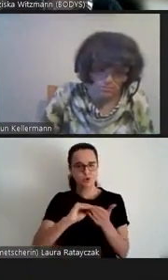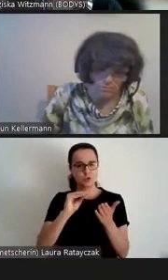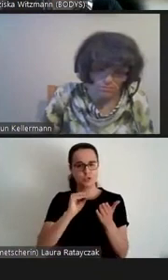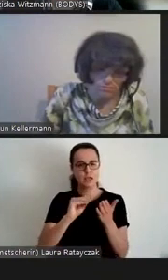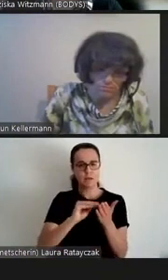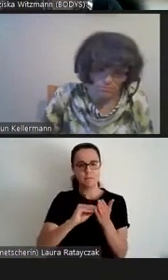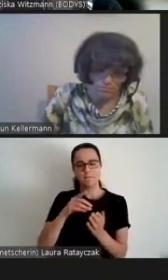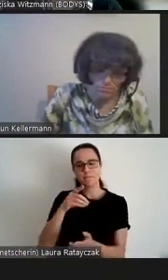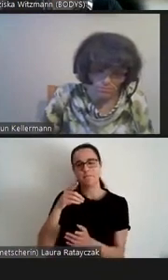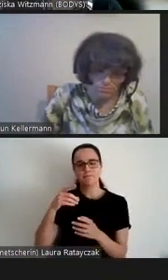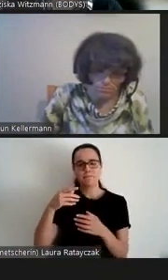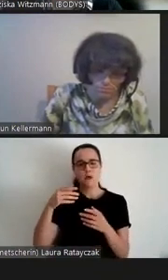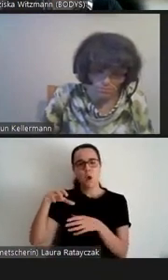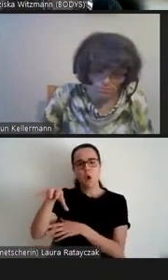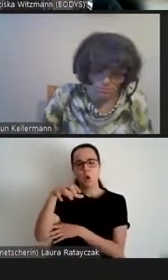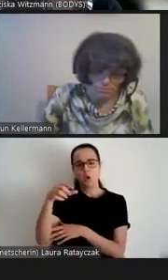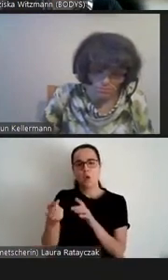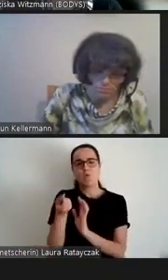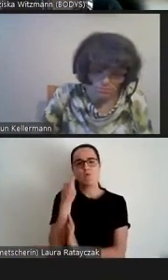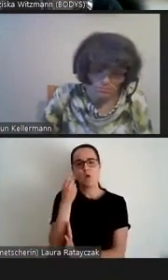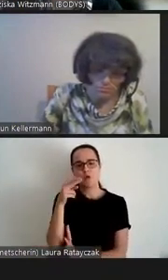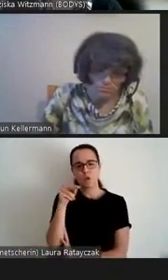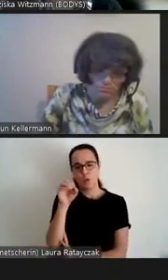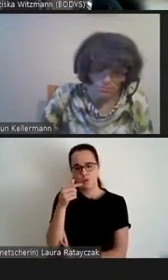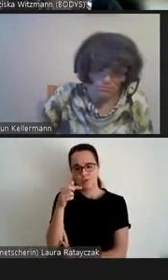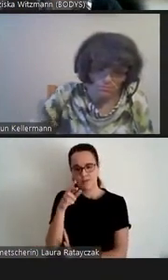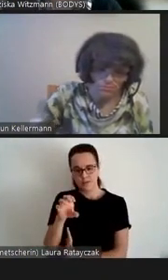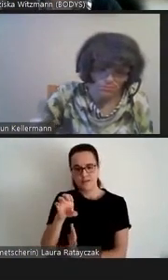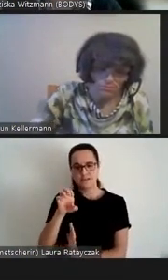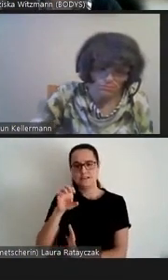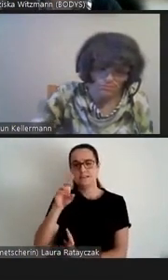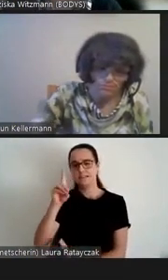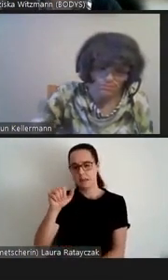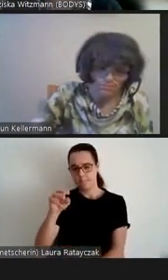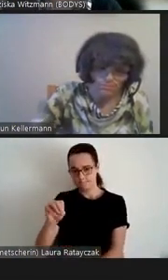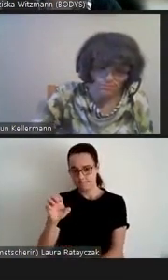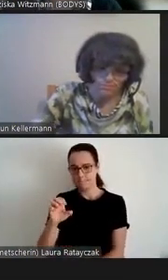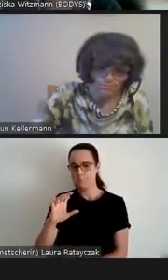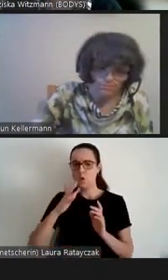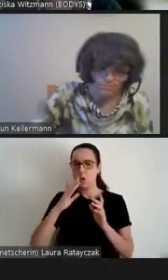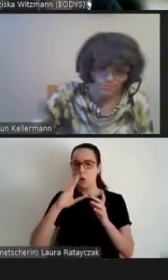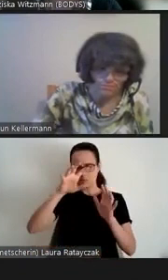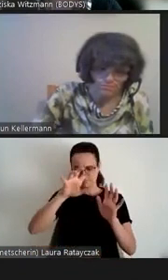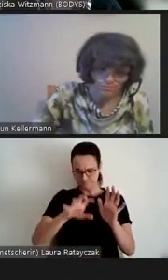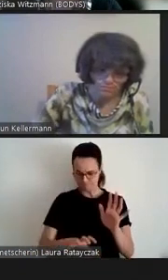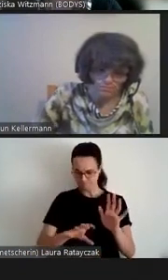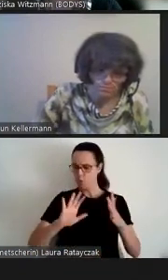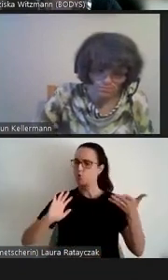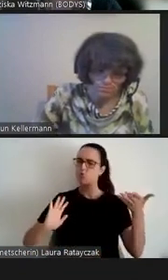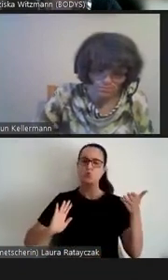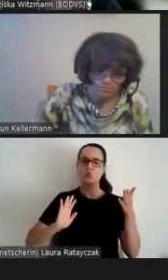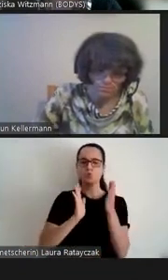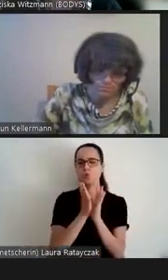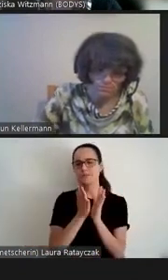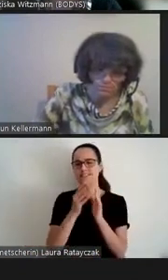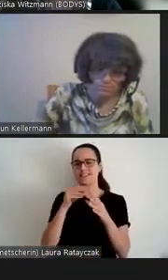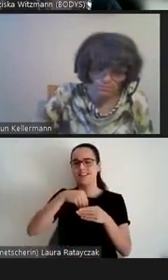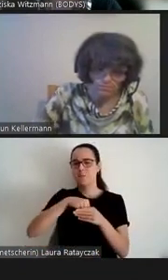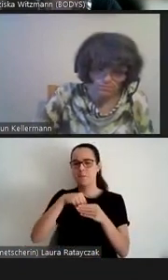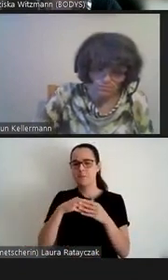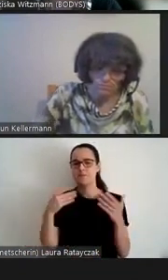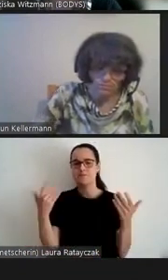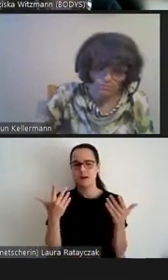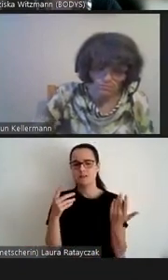zusammengefasst und es wird beschrieben, was der Inhalt der Geschichte ist, nämlich, dass quasi